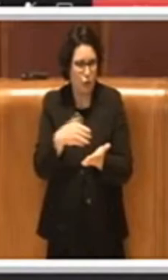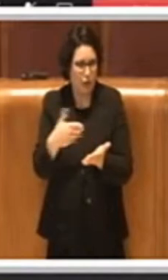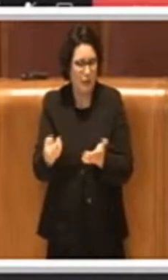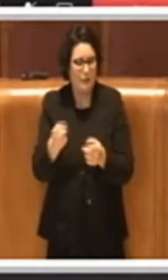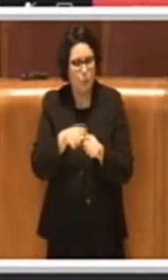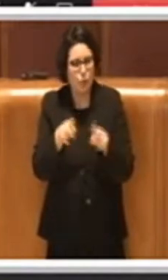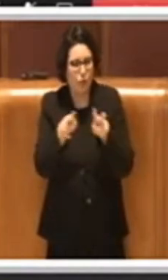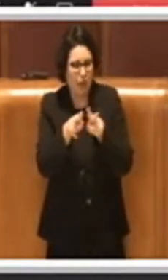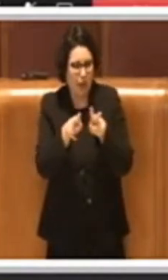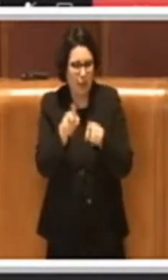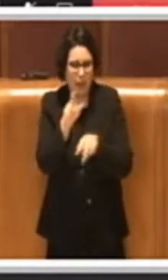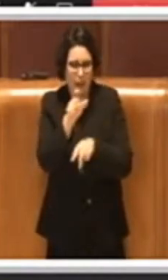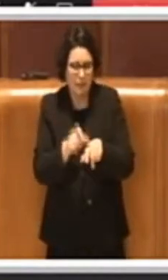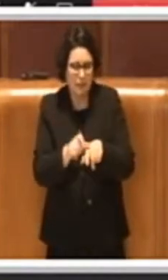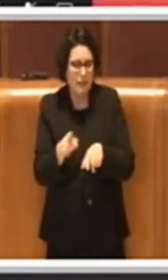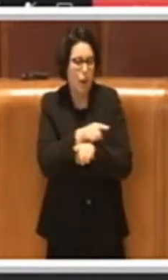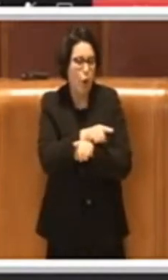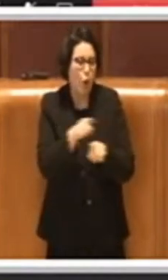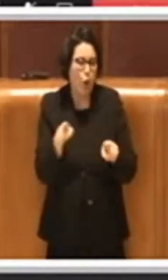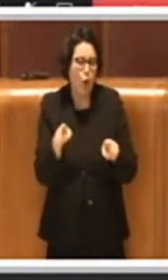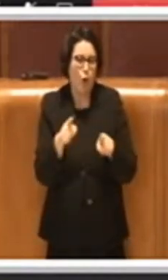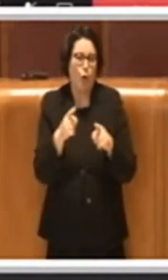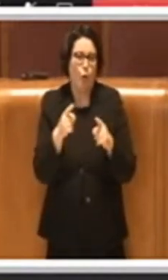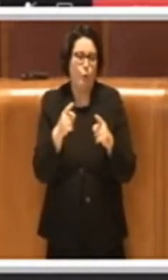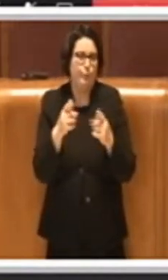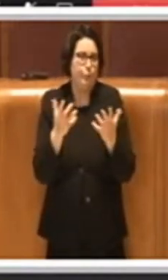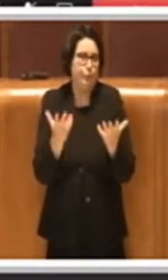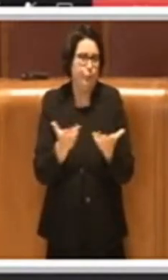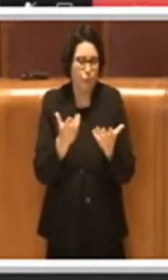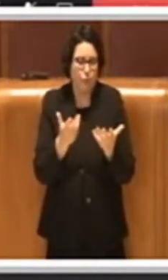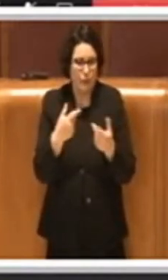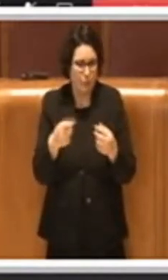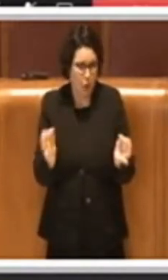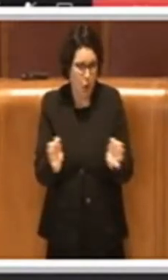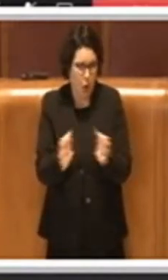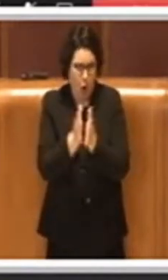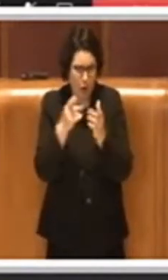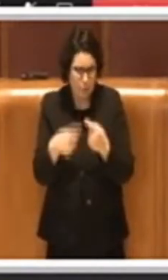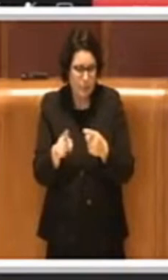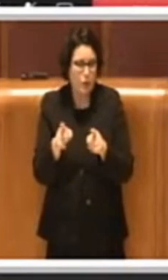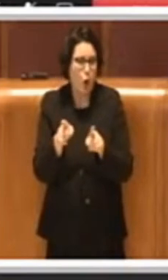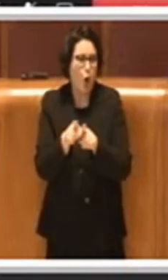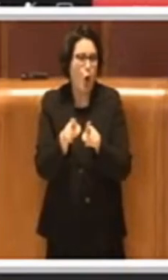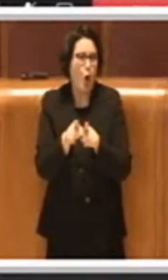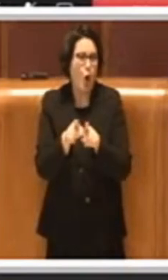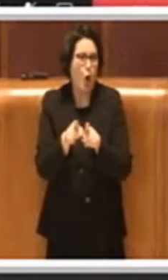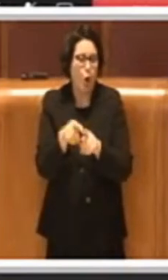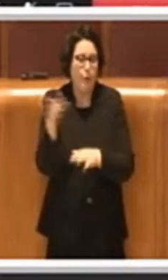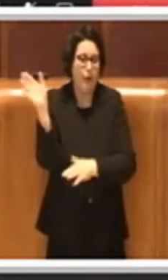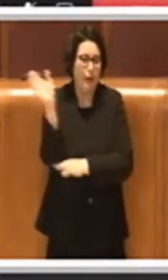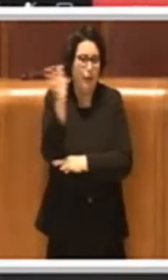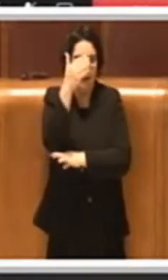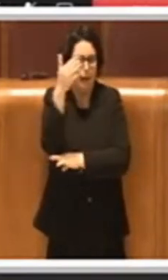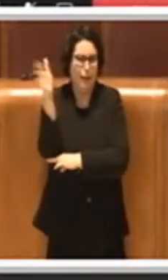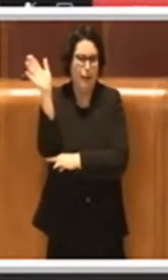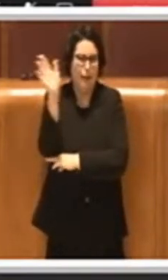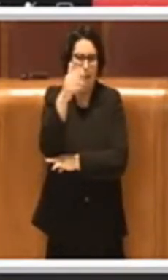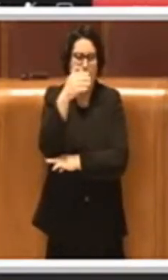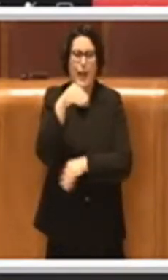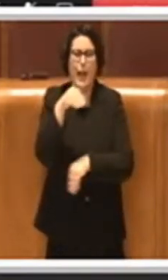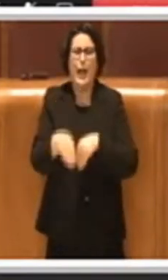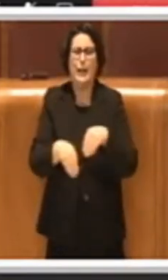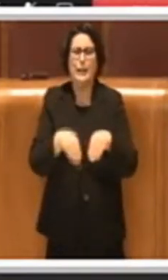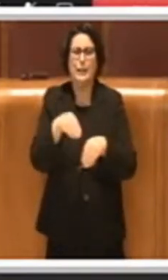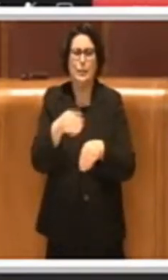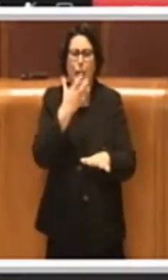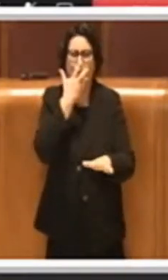comunque in qualche modo in questa seduta stia sventolando il vessillo del benessere animale, chiaramente